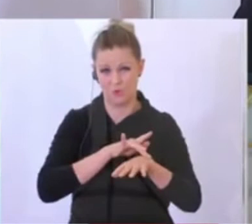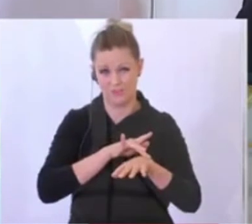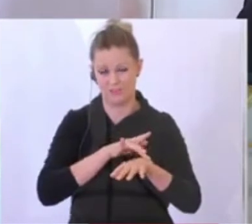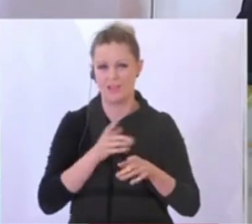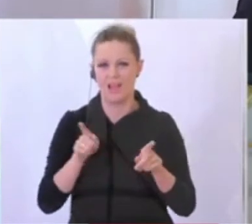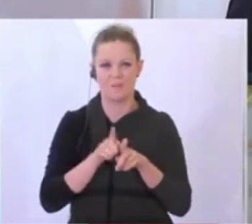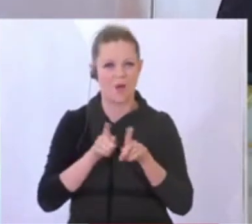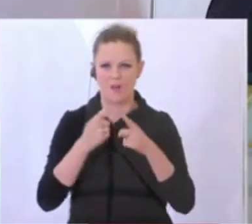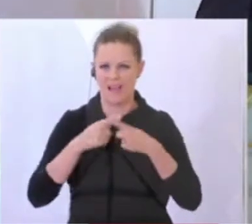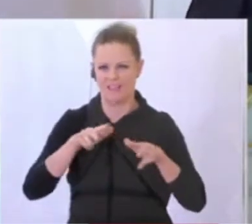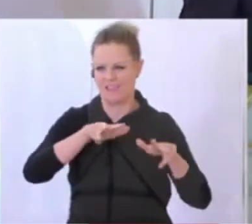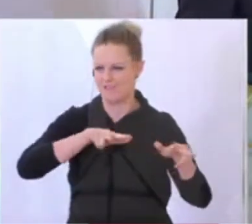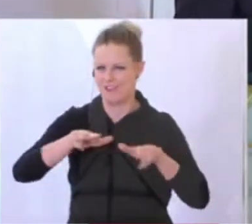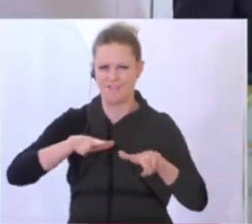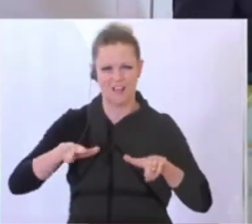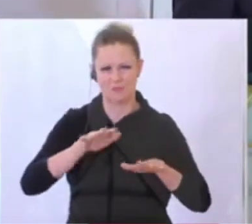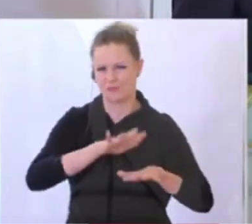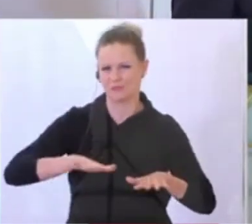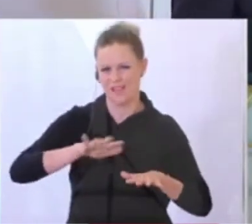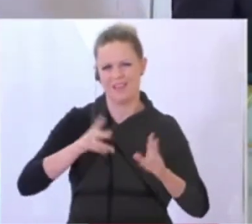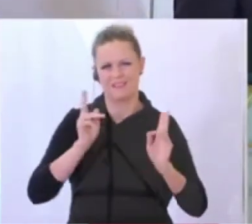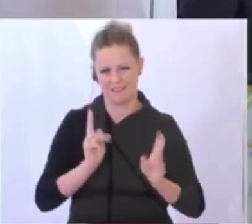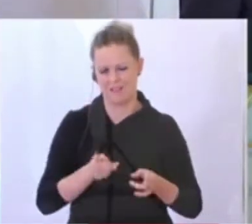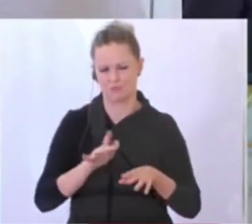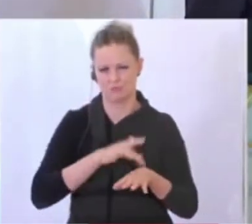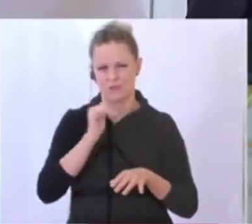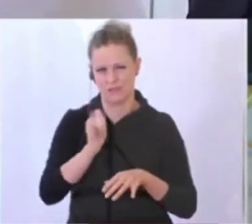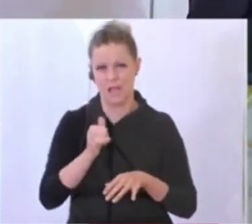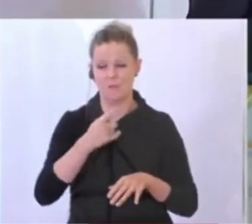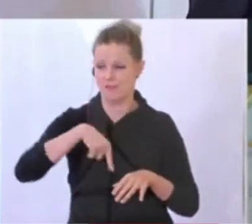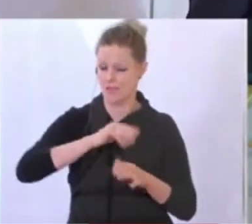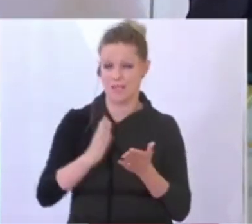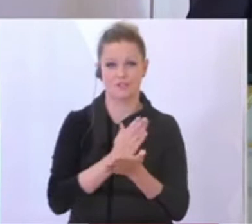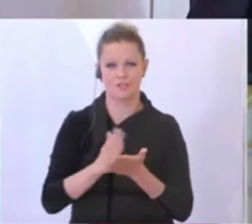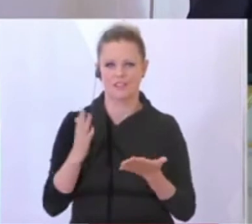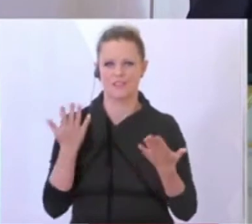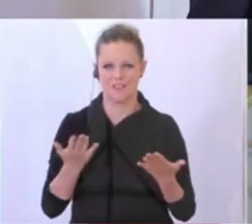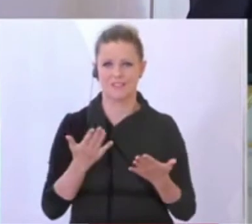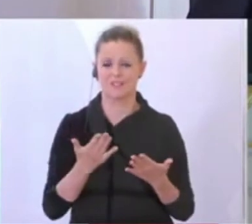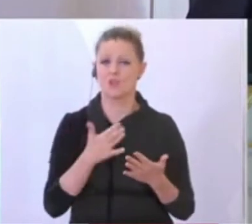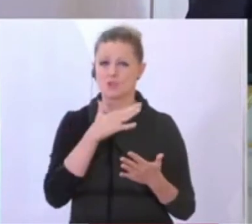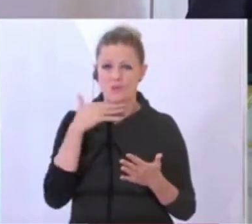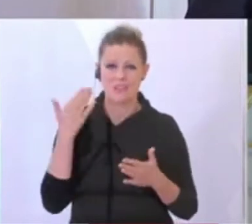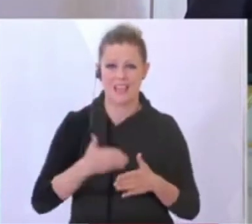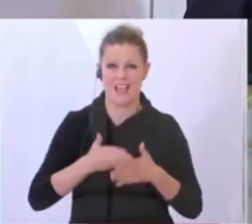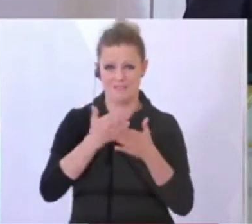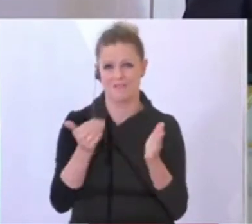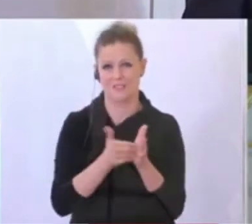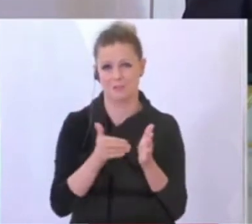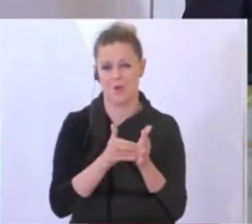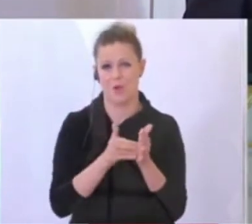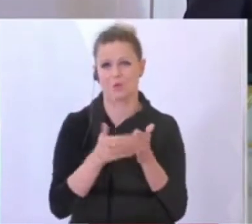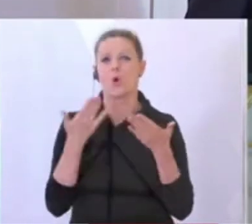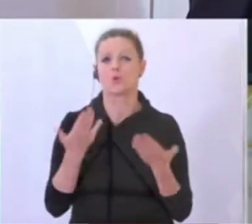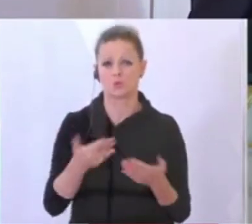den anderen Verwaltungsbereichen. Dennoch haben wir uns dafür entschieden, dass wir so viel helfen wollen, wie es braucht. Und mit diesem